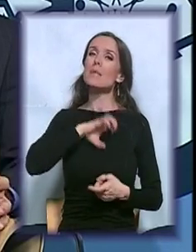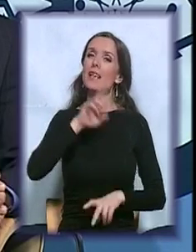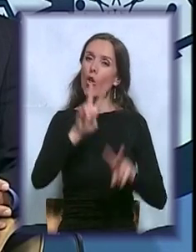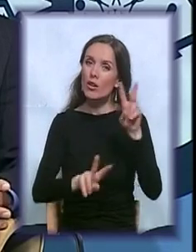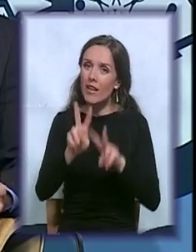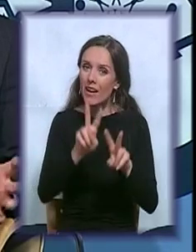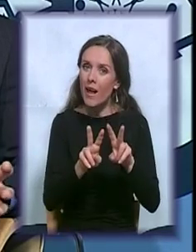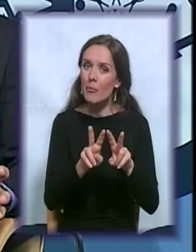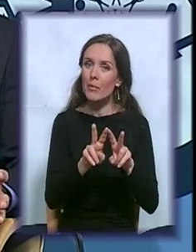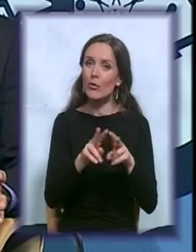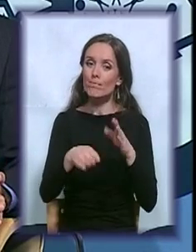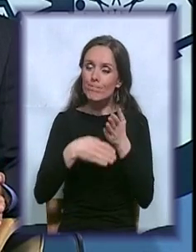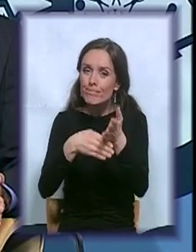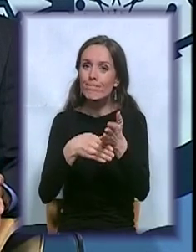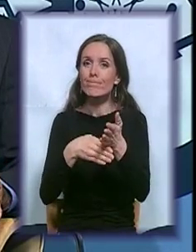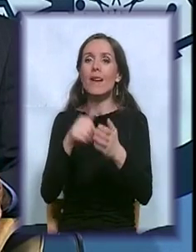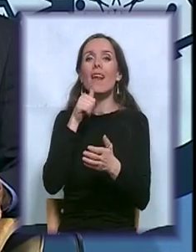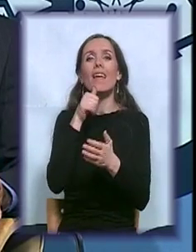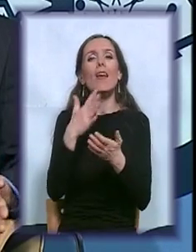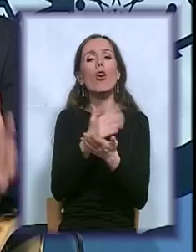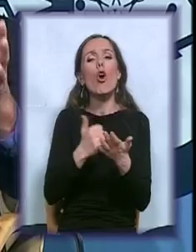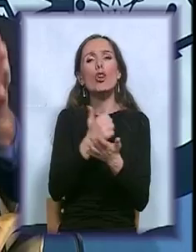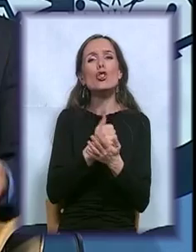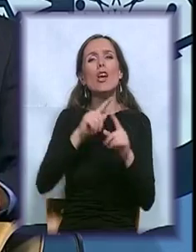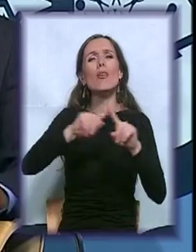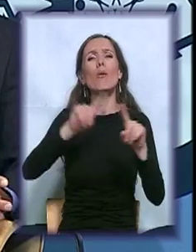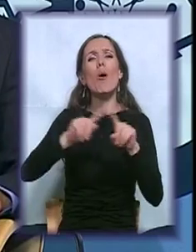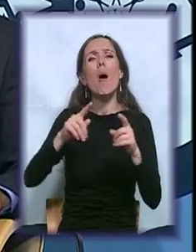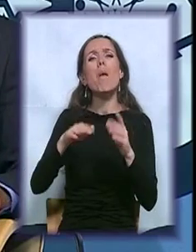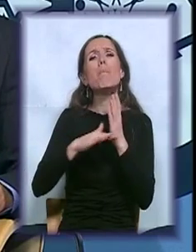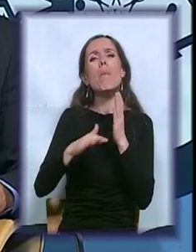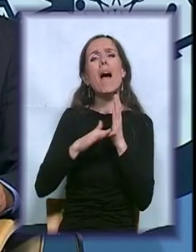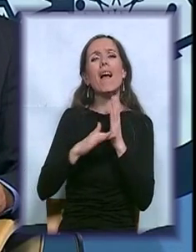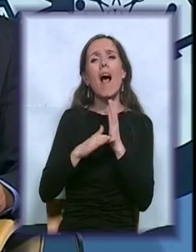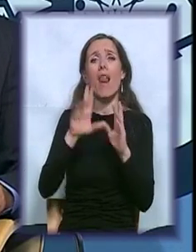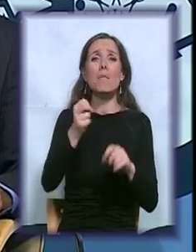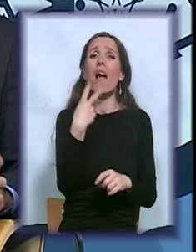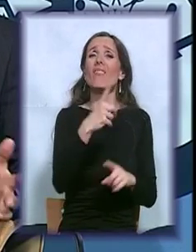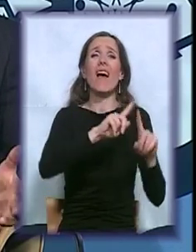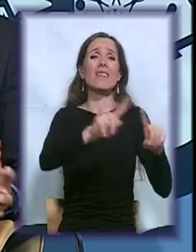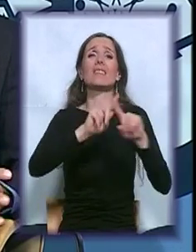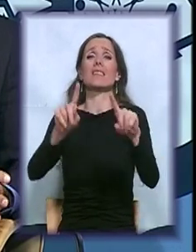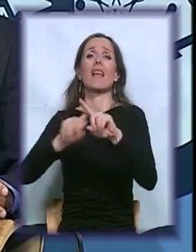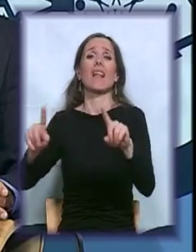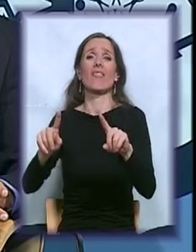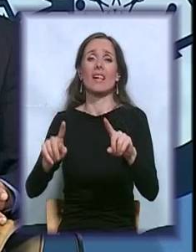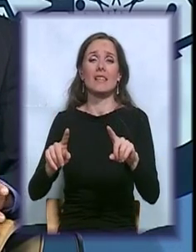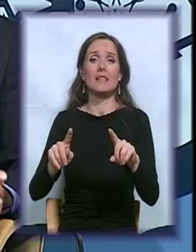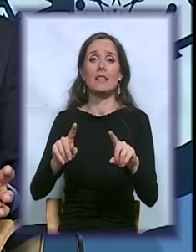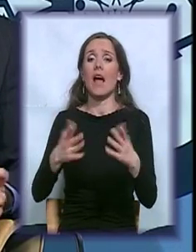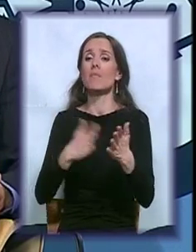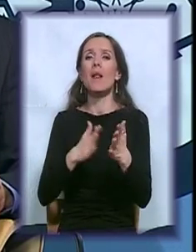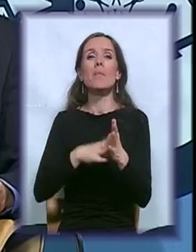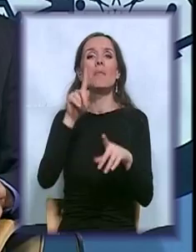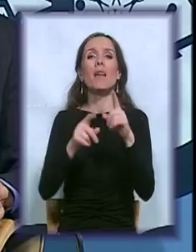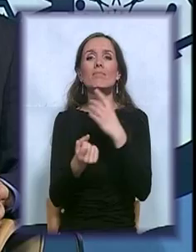upotrebi tih raznih pomagala kojih ima 20 vrsta. Dešava se tu da se kože